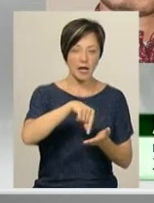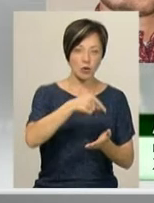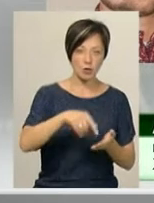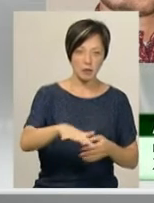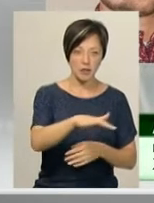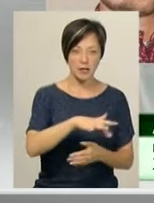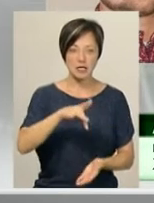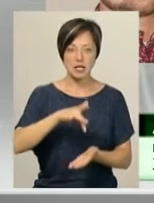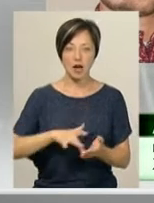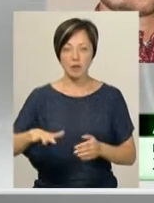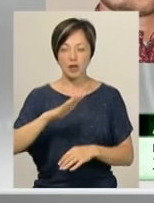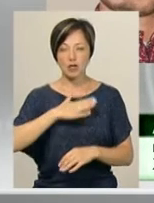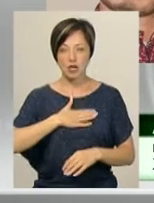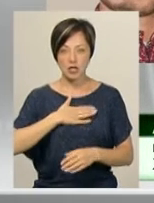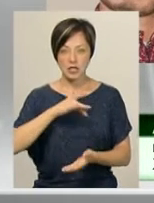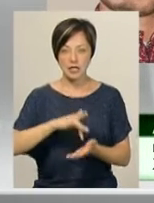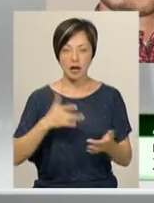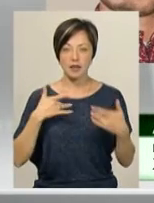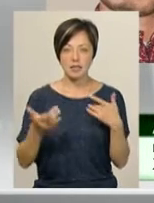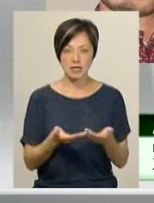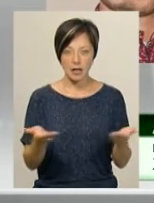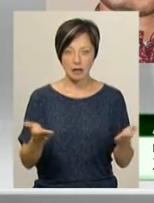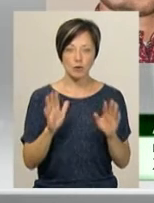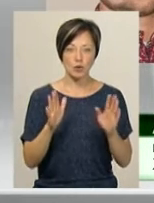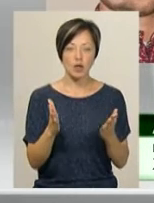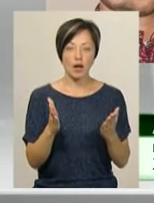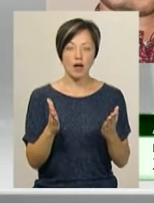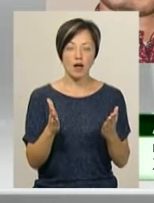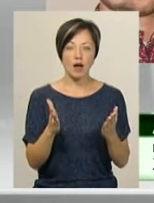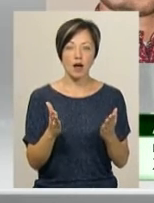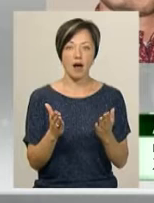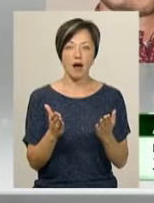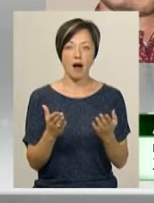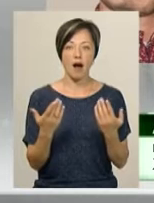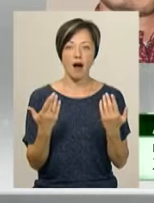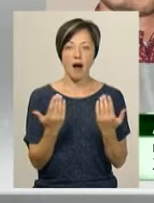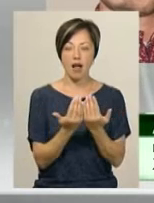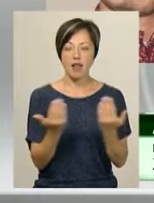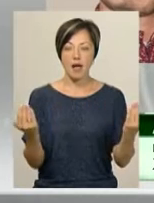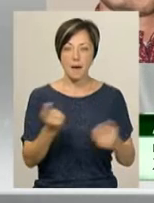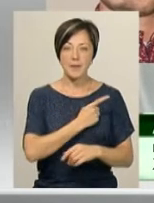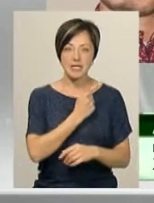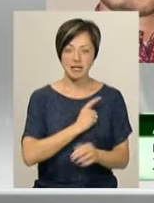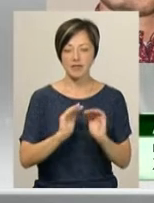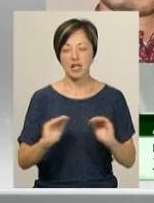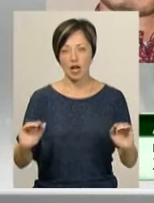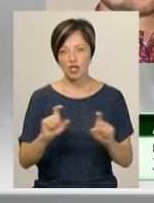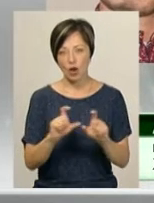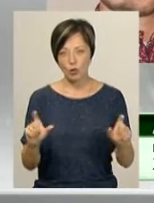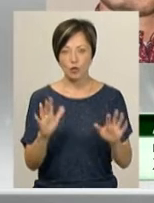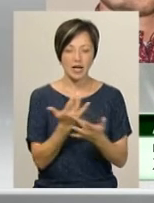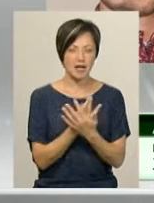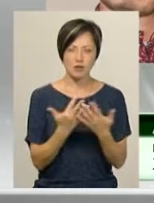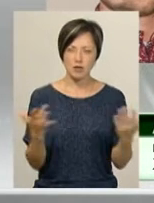центральний майданчик, де наша центральна сена, повідно, алея майстрів, спортивний майданчик, майданчик дитячий садочок, де будуть